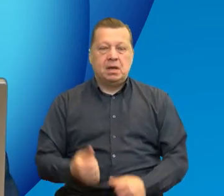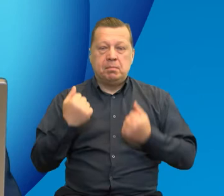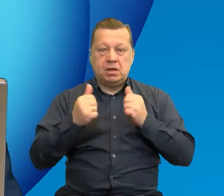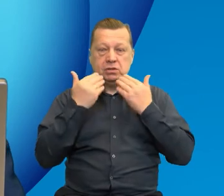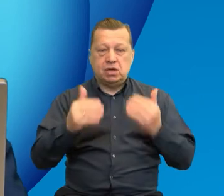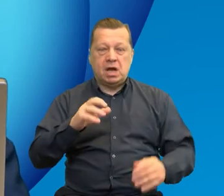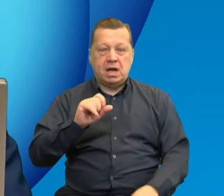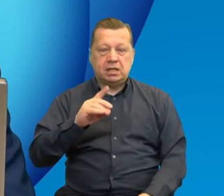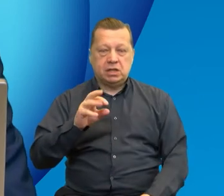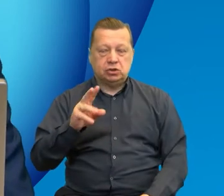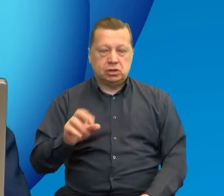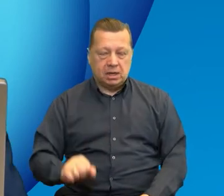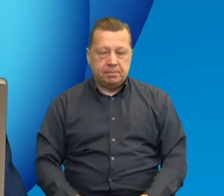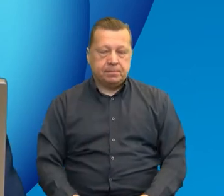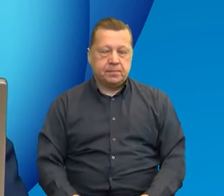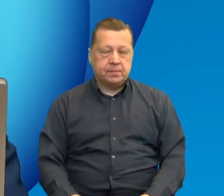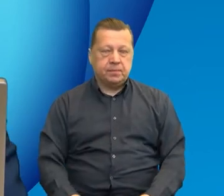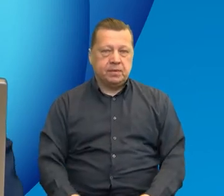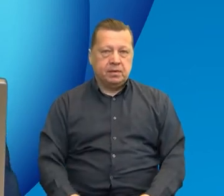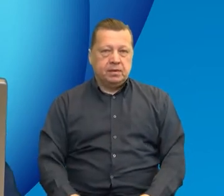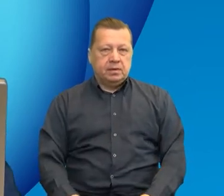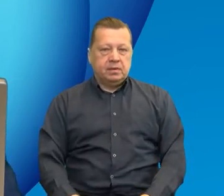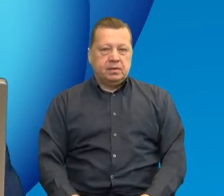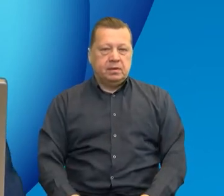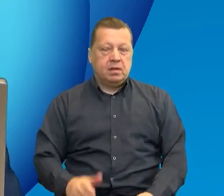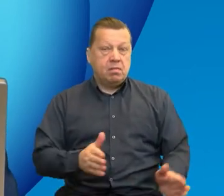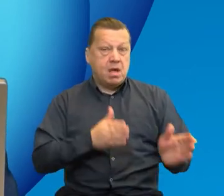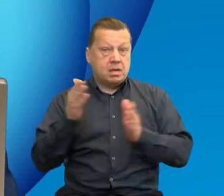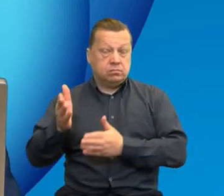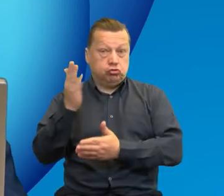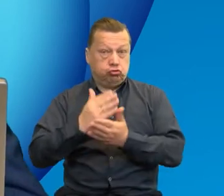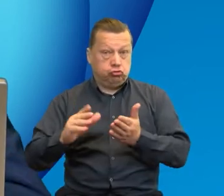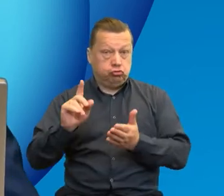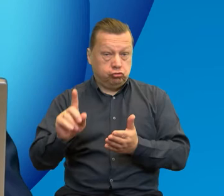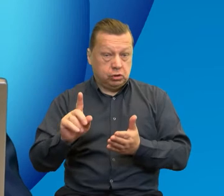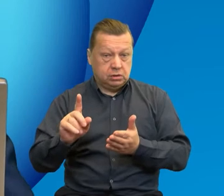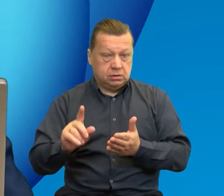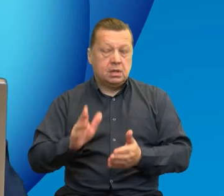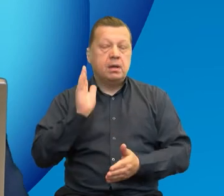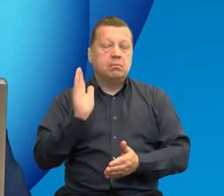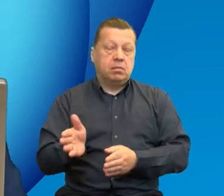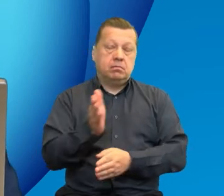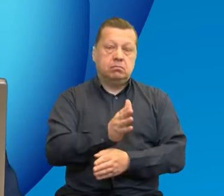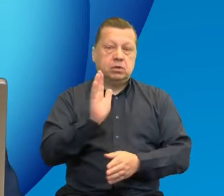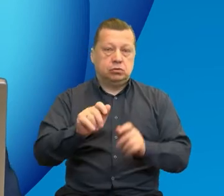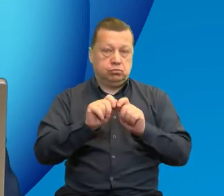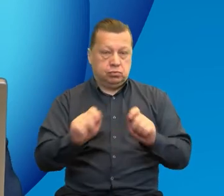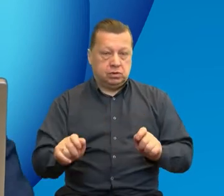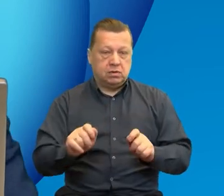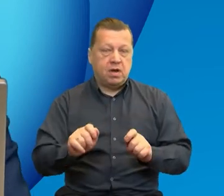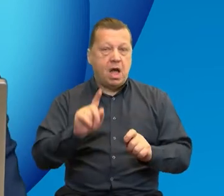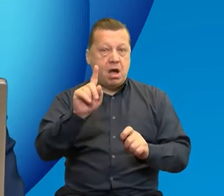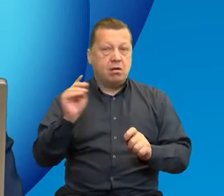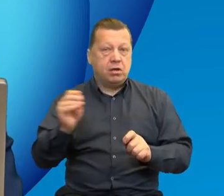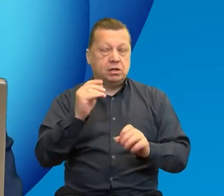Agnieszko. Zanim przejdziemy do kolejnej części naszego spotkania, którą poprzedzi jeszcze przerwa, proszę Państwa